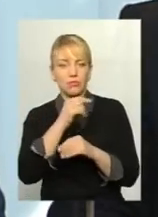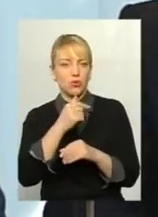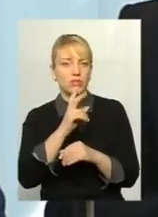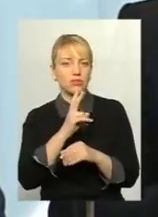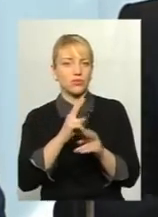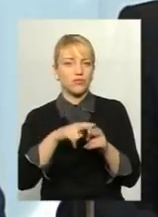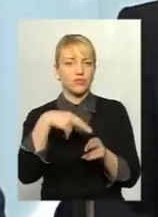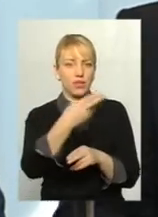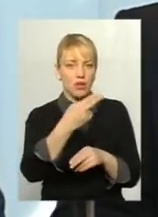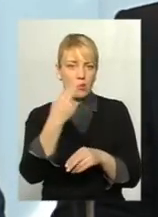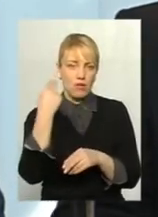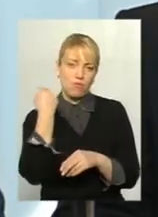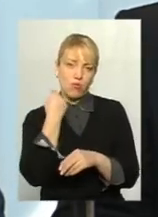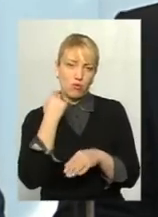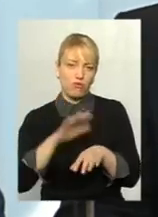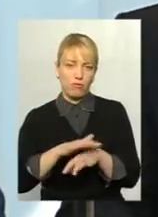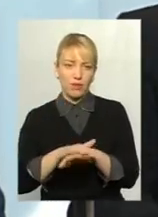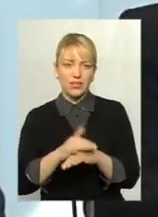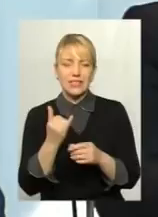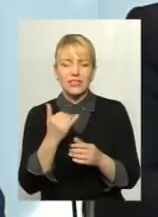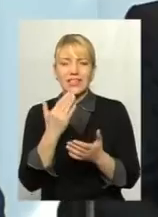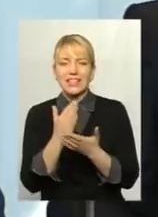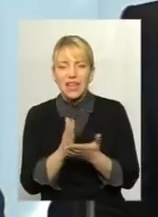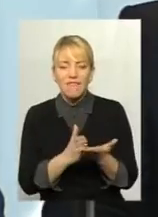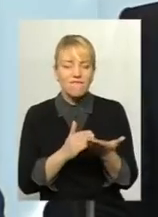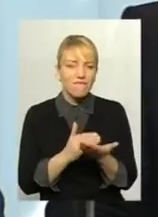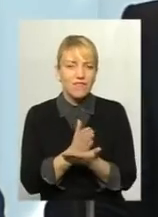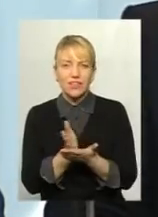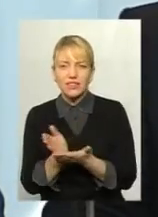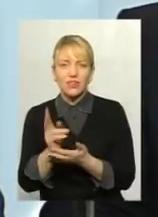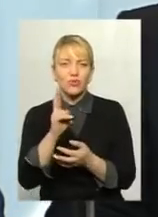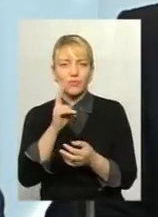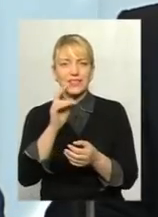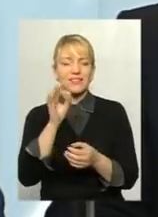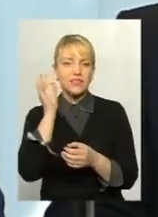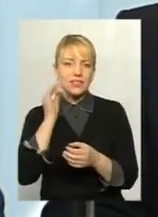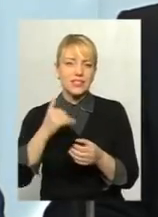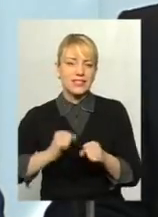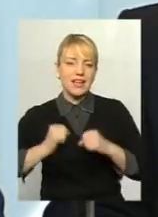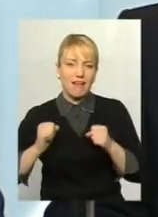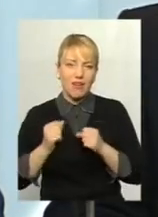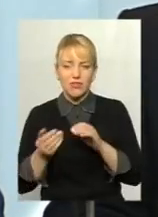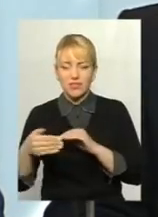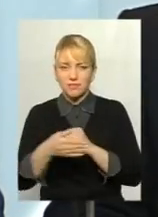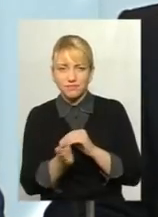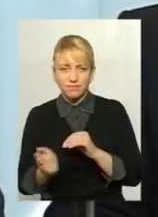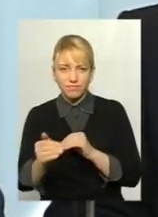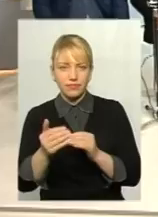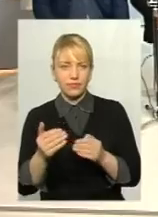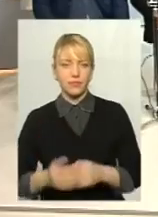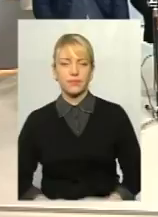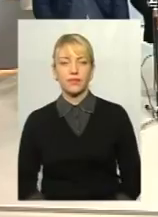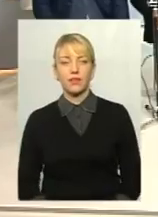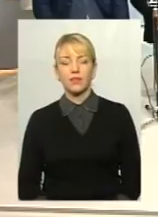Тобто, сьогодні куча є варіантів, які намагаються обійти це. І мефітемзіс – це один із інструментів. Дякую вам за